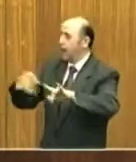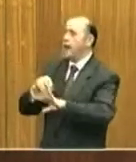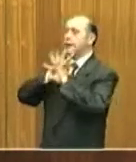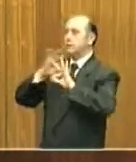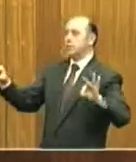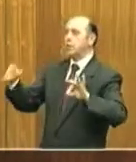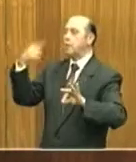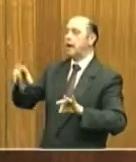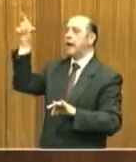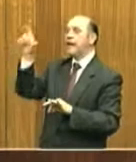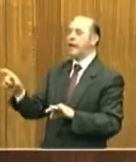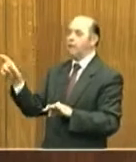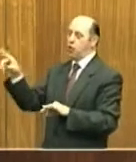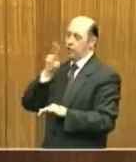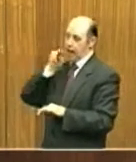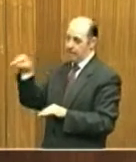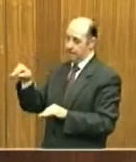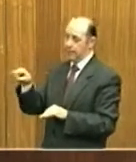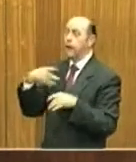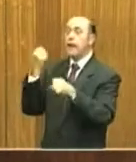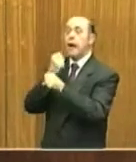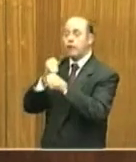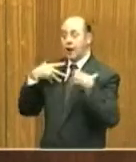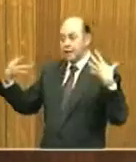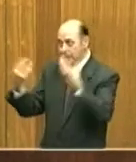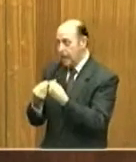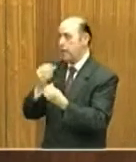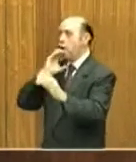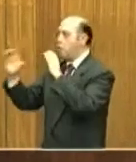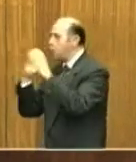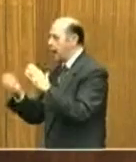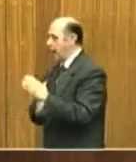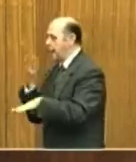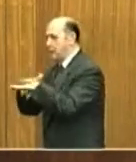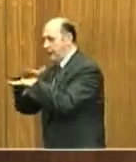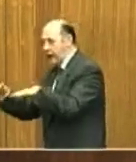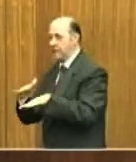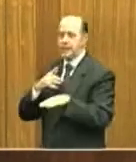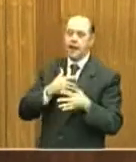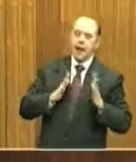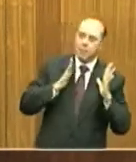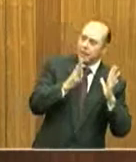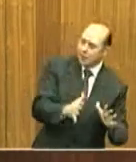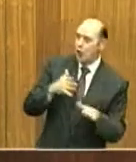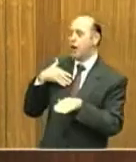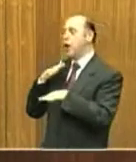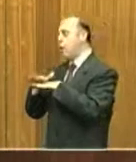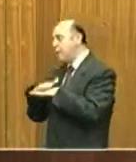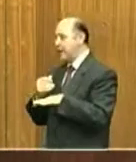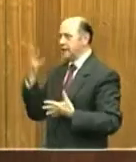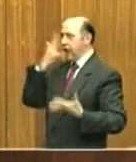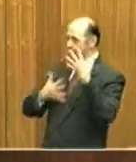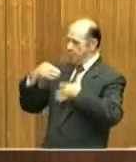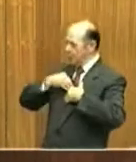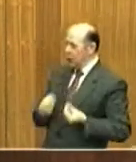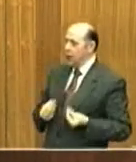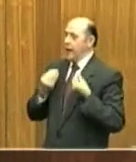'italofonia. Lavorare insieme, comunicare le esperienze, le passioni e le competenze e le emozioni ha creato un clima di